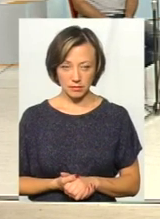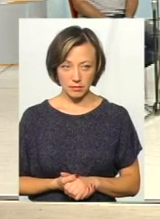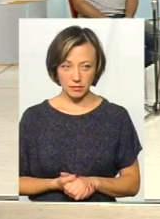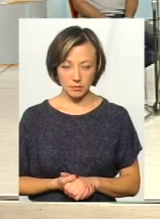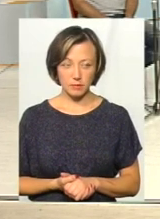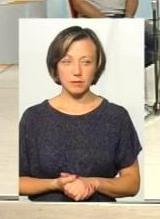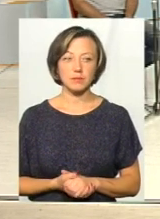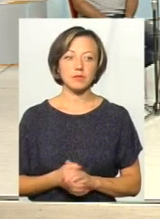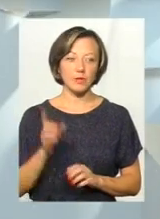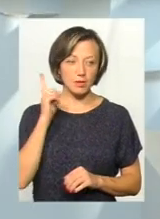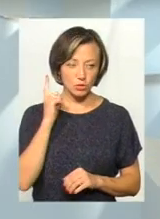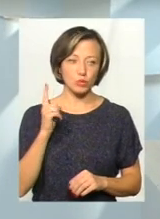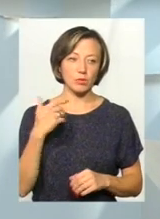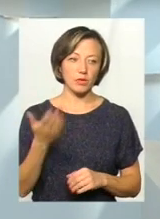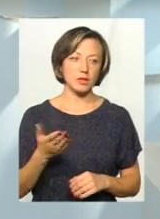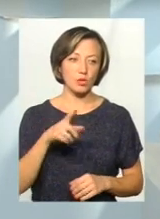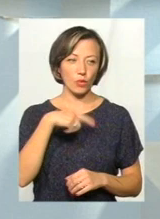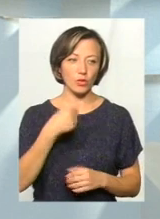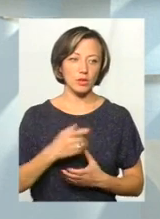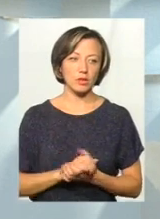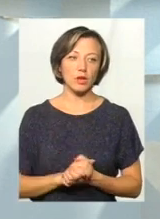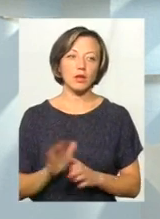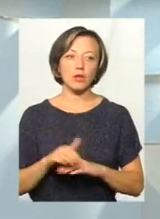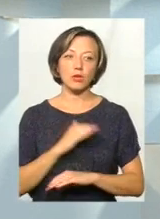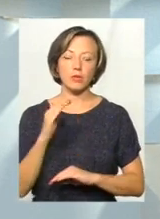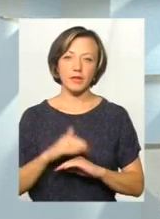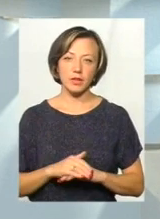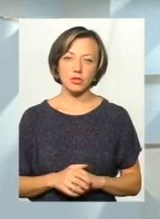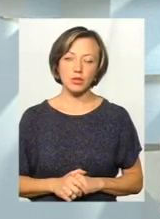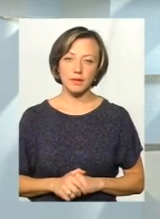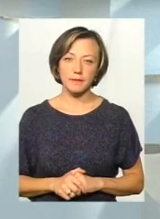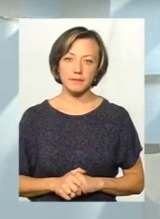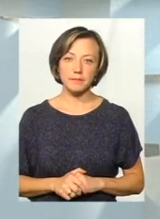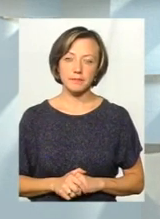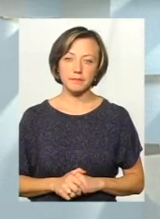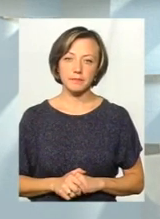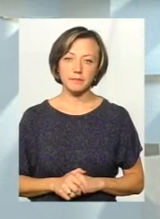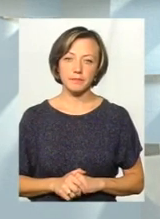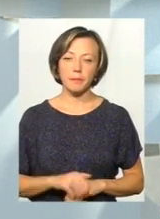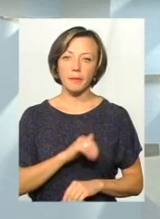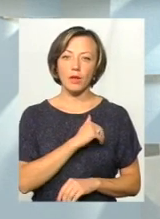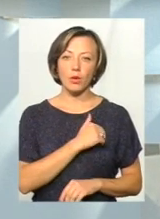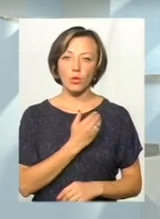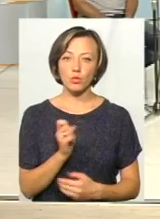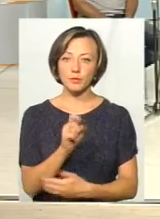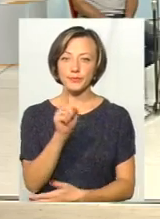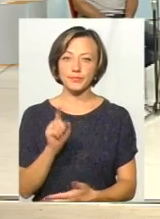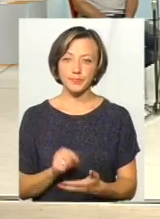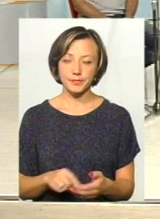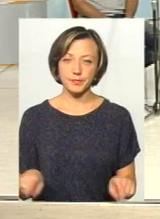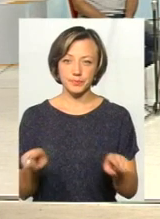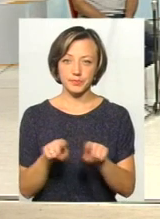Алло, ми вас чуємо. Добрий вечір. Добрий вечір. Хочу поставити на